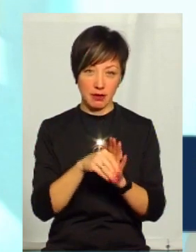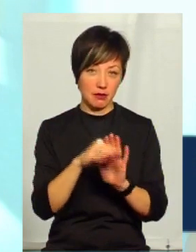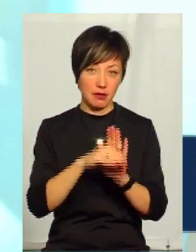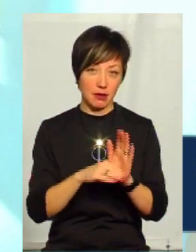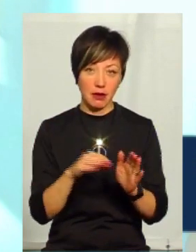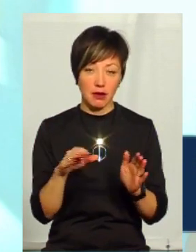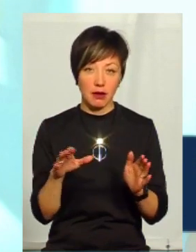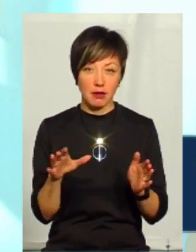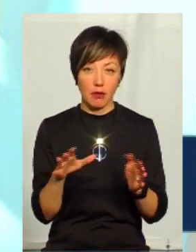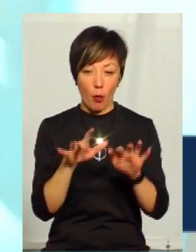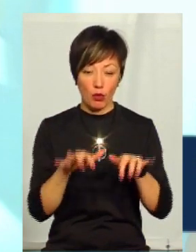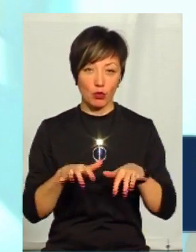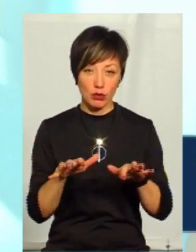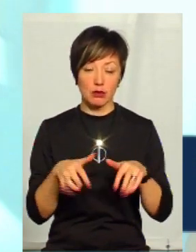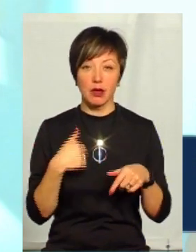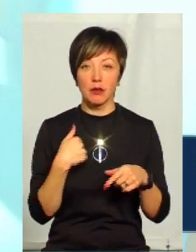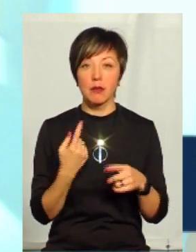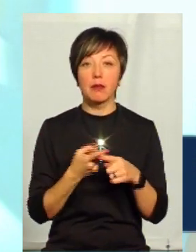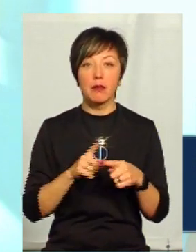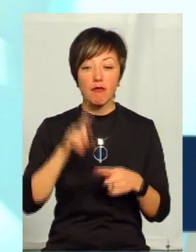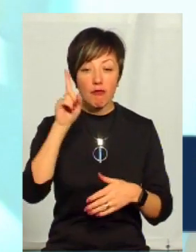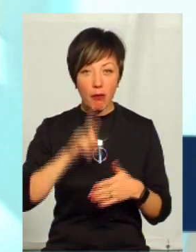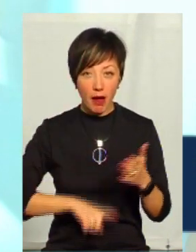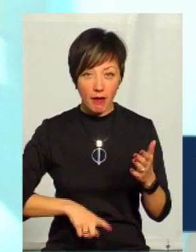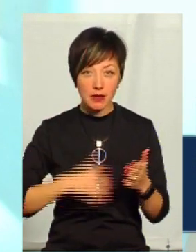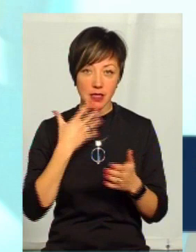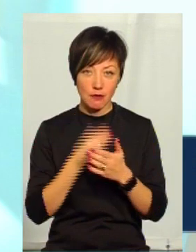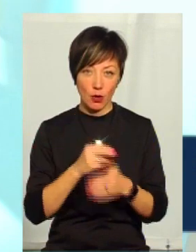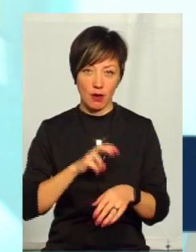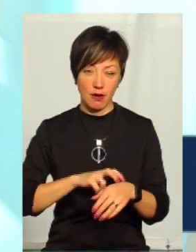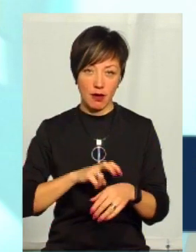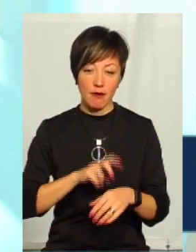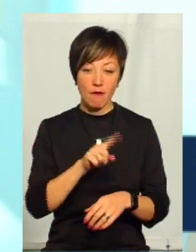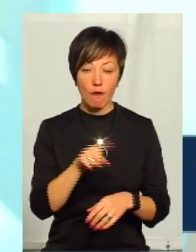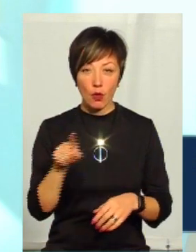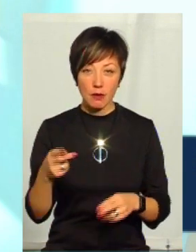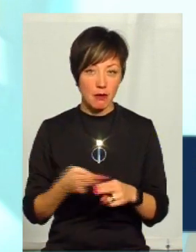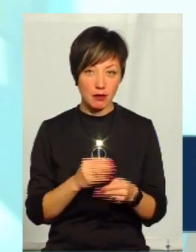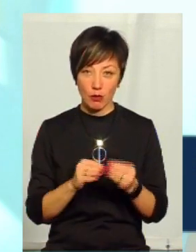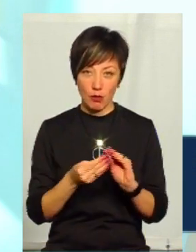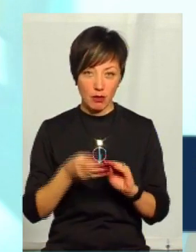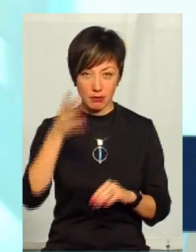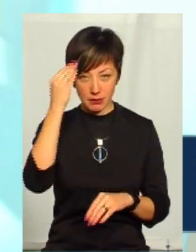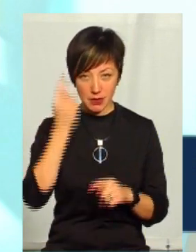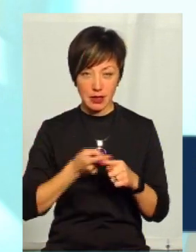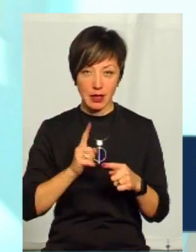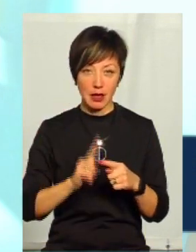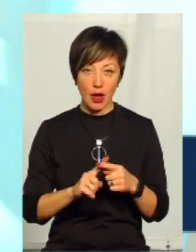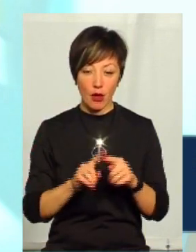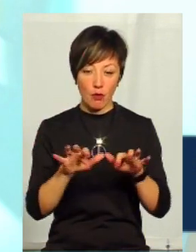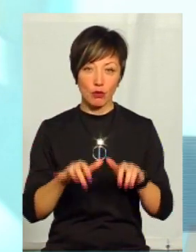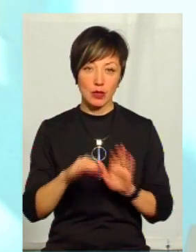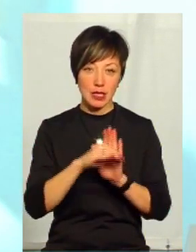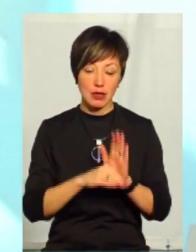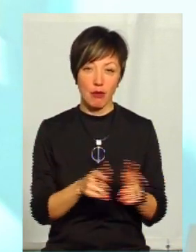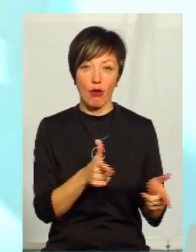ми, я більше того скажу, глибоко переконаність за своїх лікарів, що вони без проблеми володіють цією інформаційною